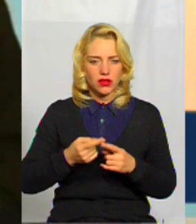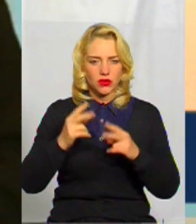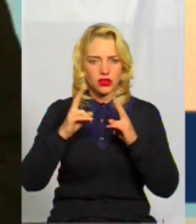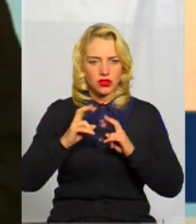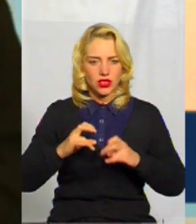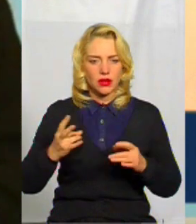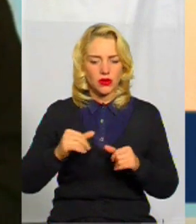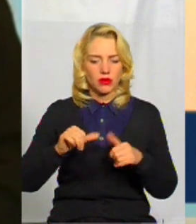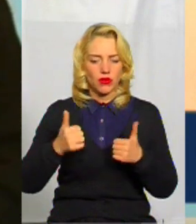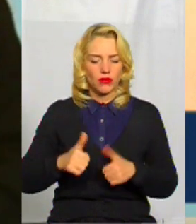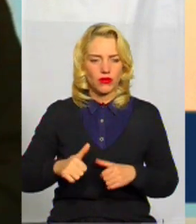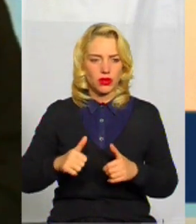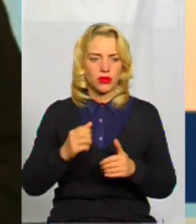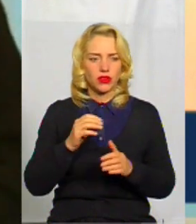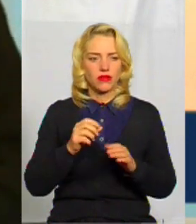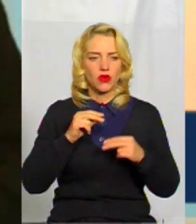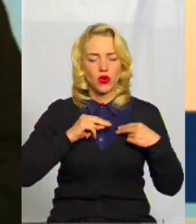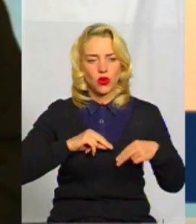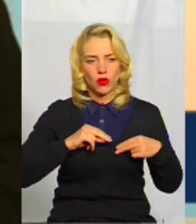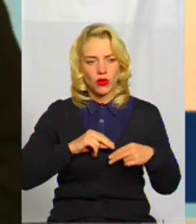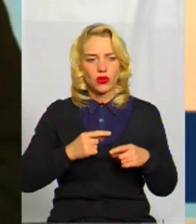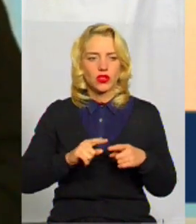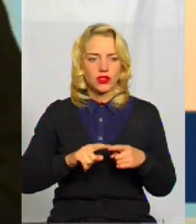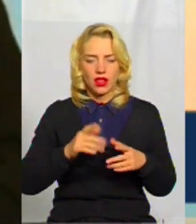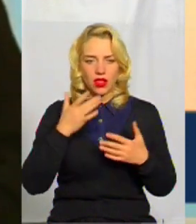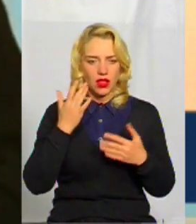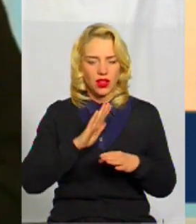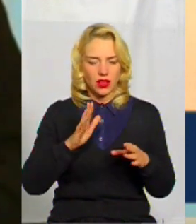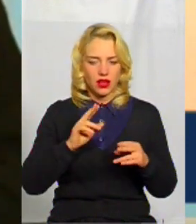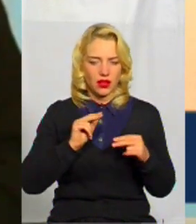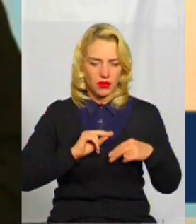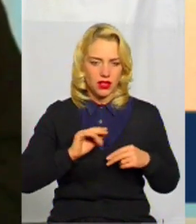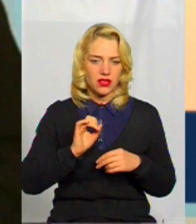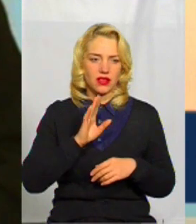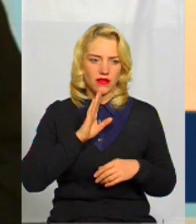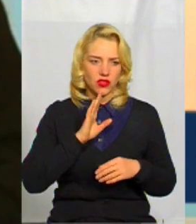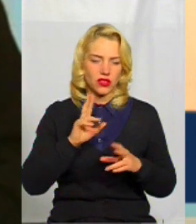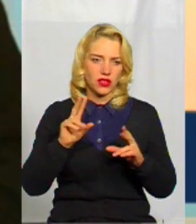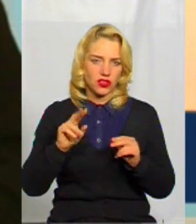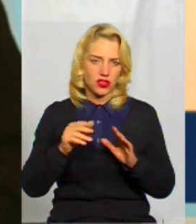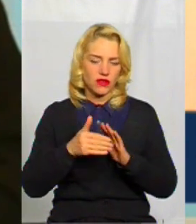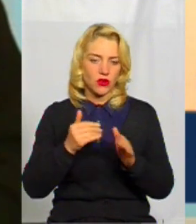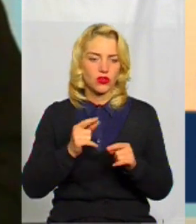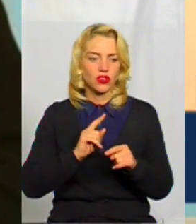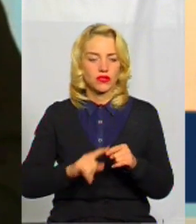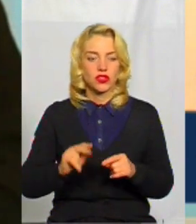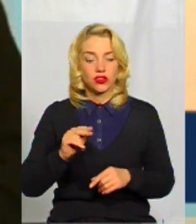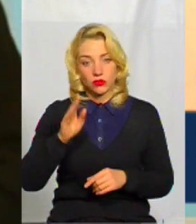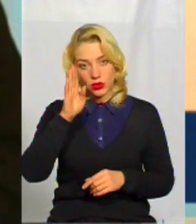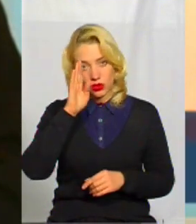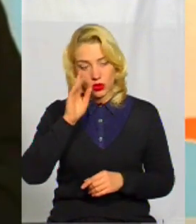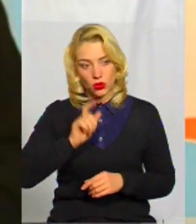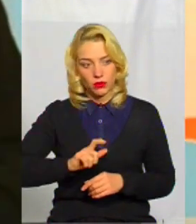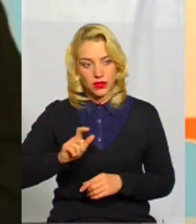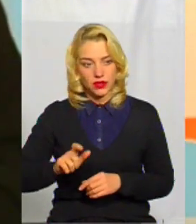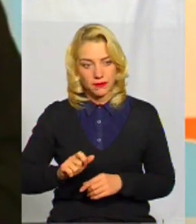потрібно оформити в роботу. Це дуже нелегка праця, але дівчатка, на щастя, тут відгукуються, напевно, швидше, ніж хлопчики.